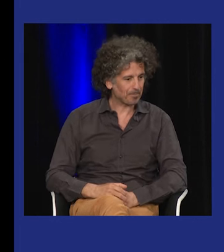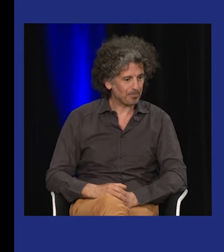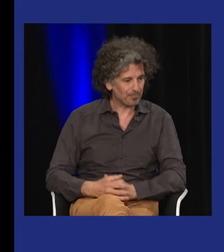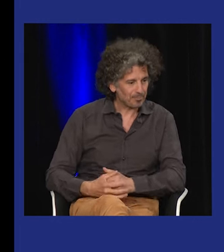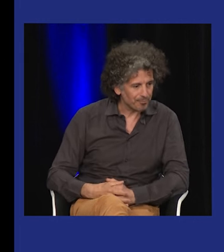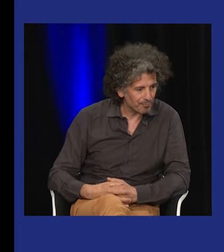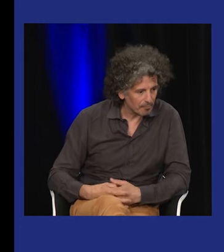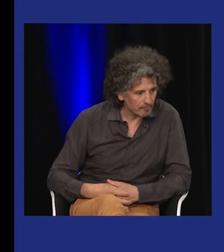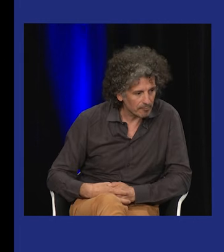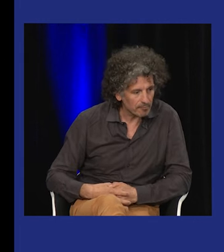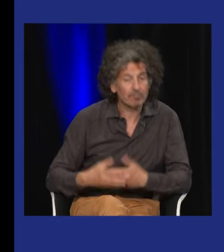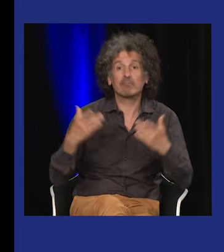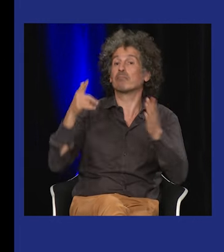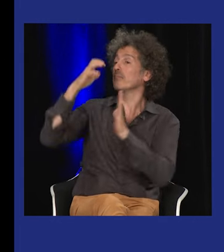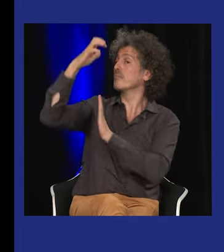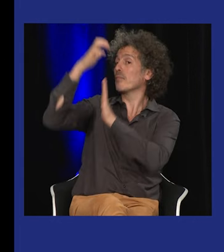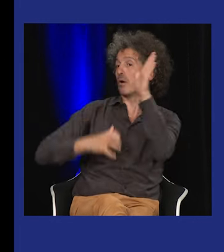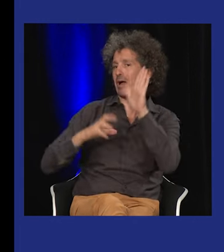n pas forcément noté ces associations-là.